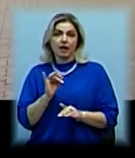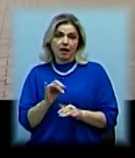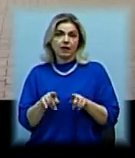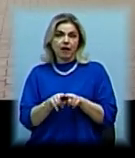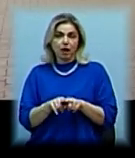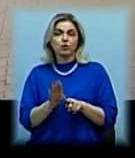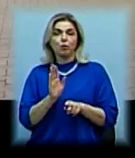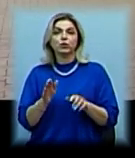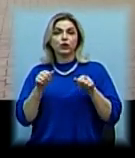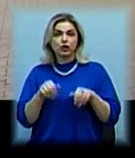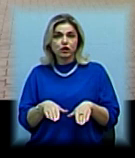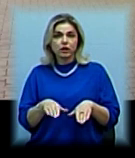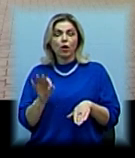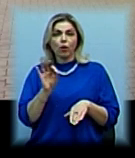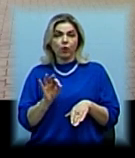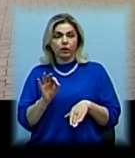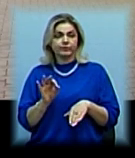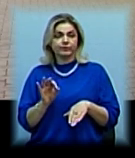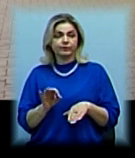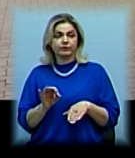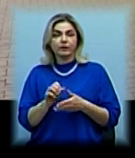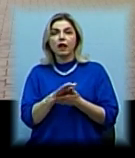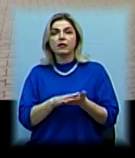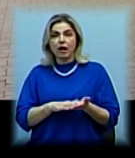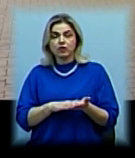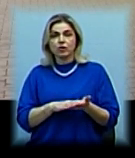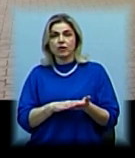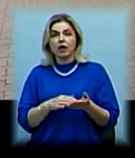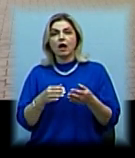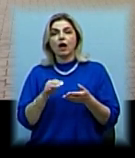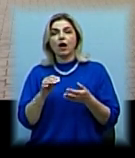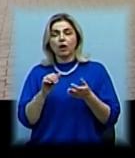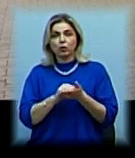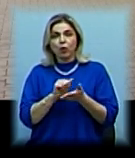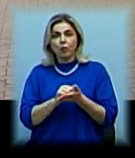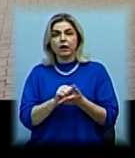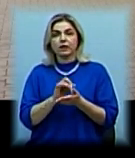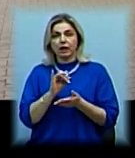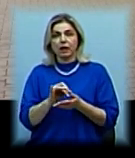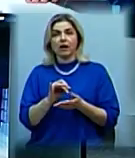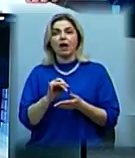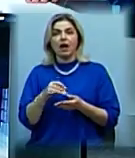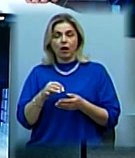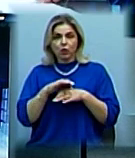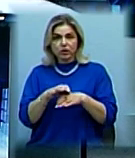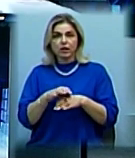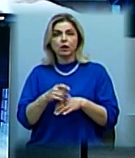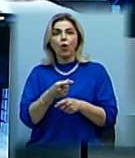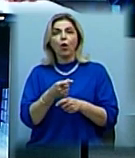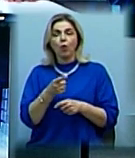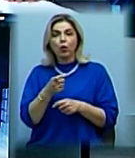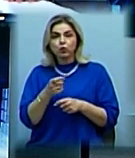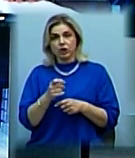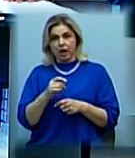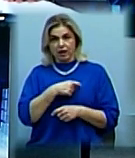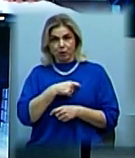приймається рішення щодо подальшого надання дозвольних документів на носіння зброї депутату. Мешканці